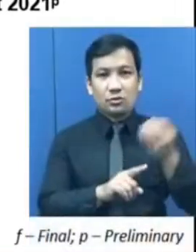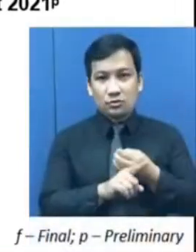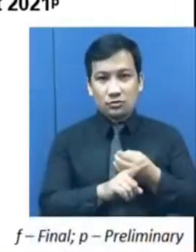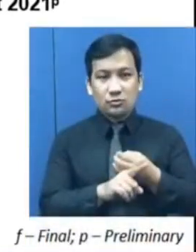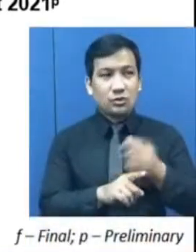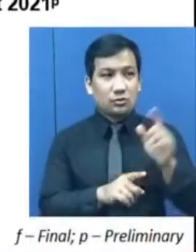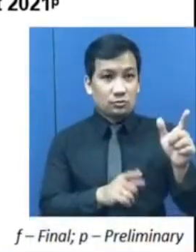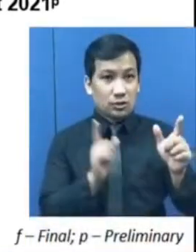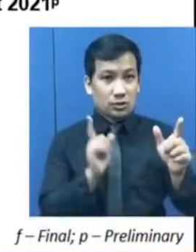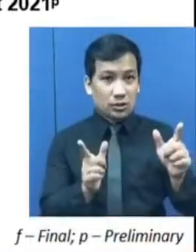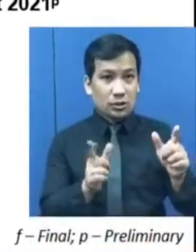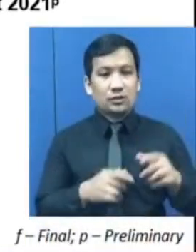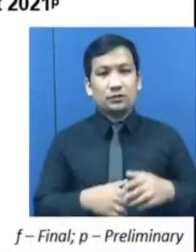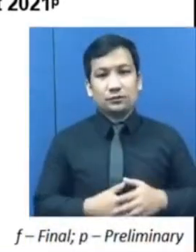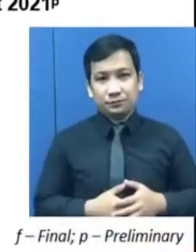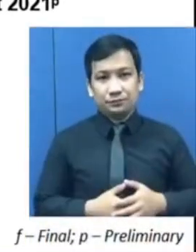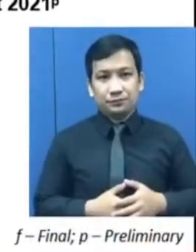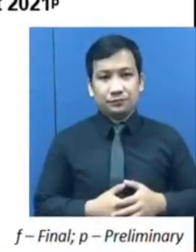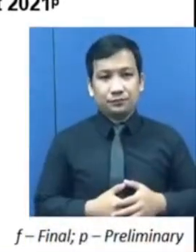2020.